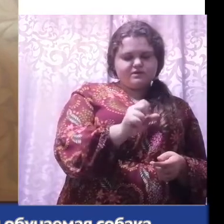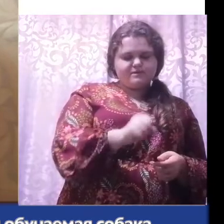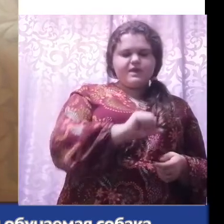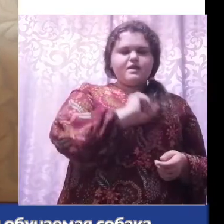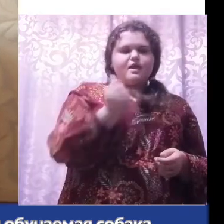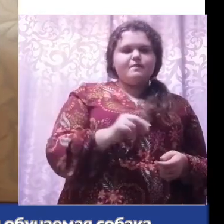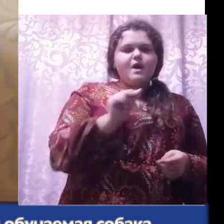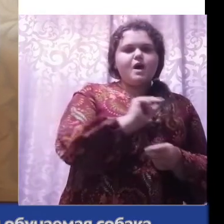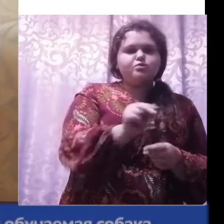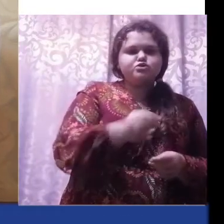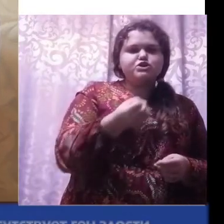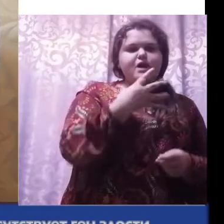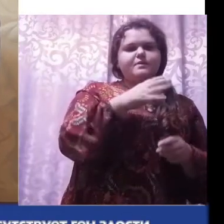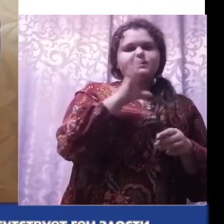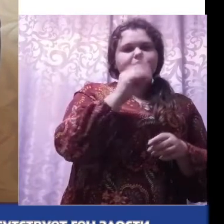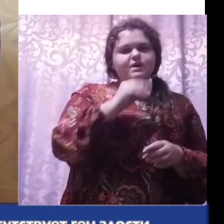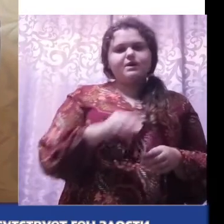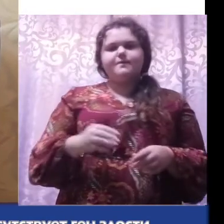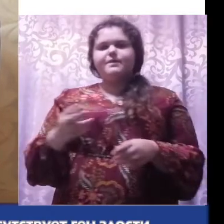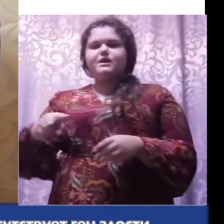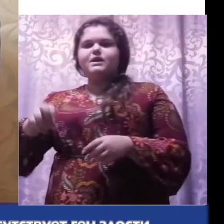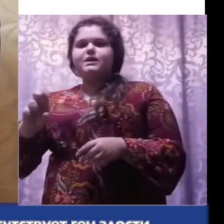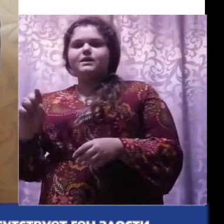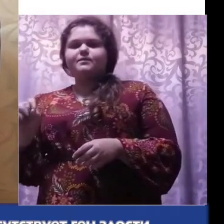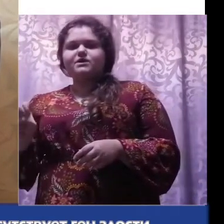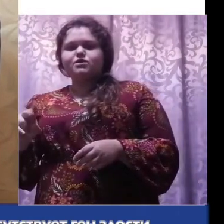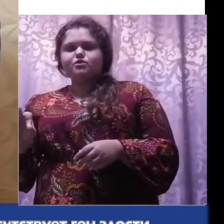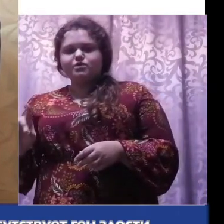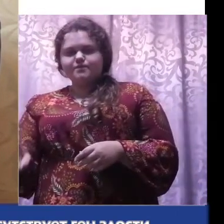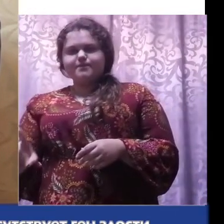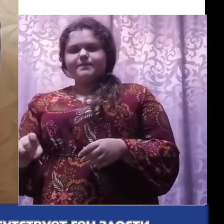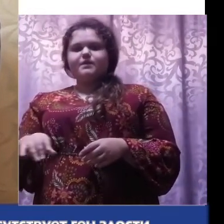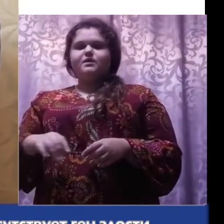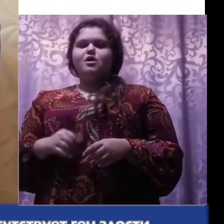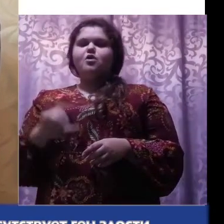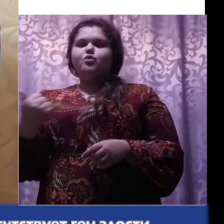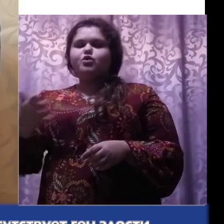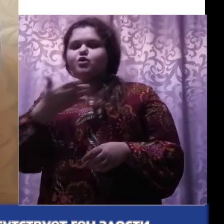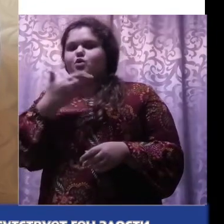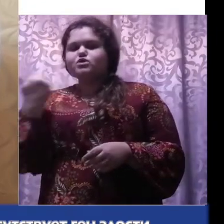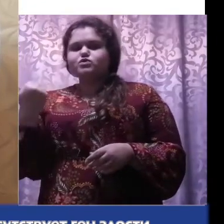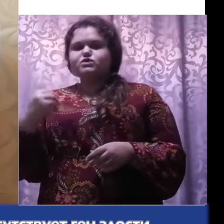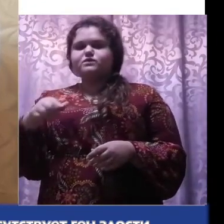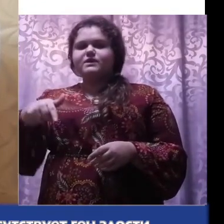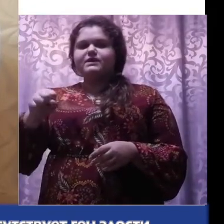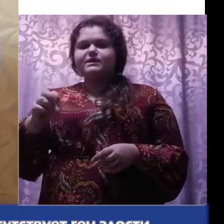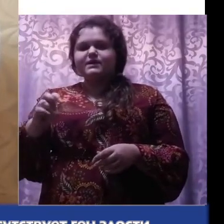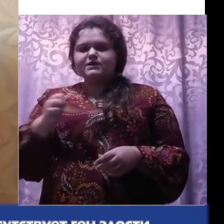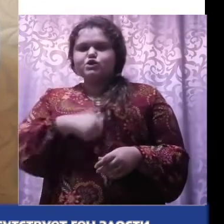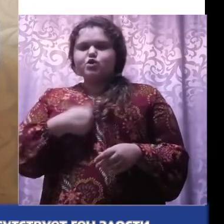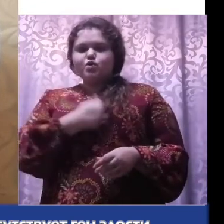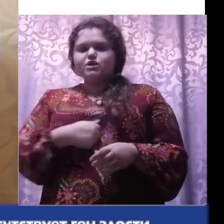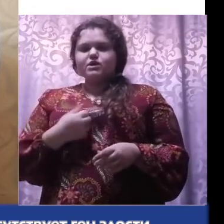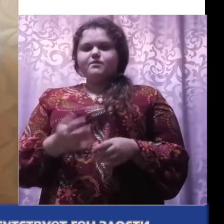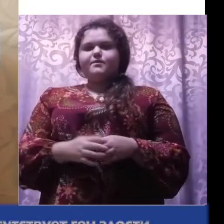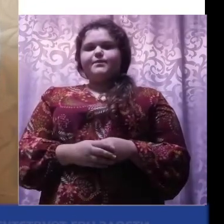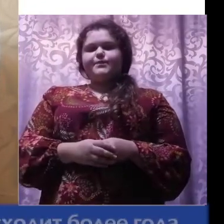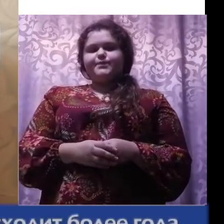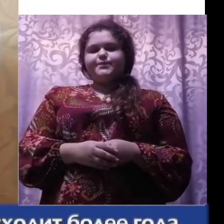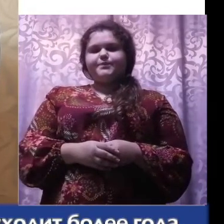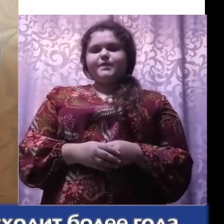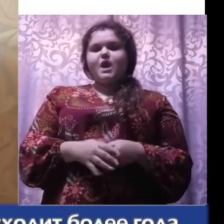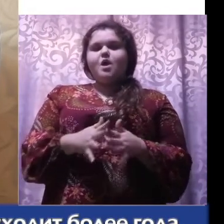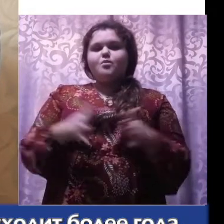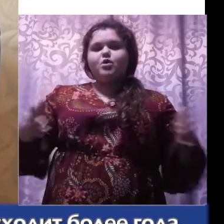самая обучаемая собака, либо собака породы лабрадор, потому что у нее отсутствует ген злости.